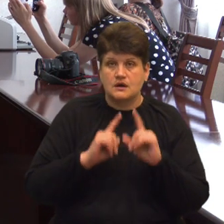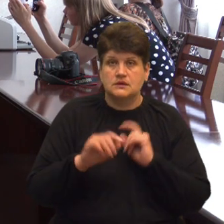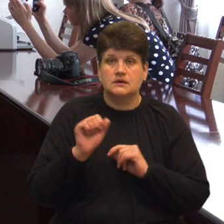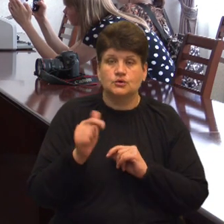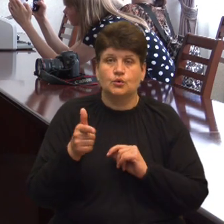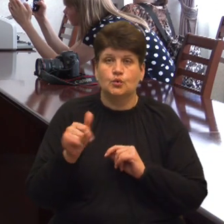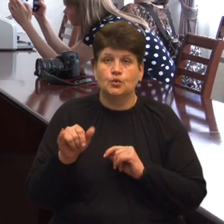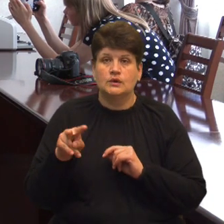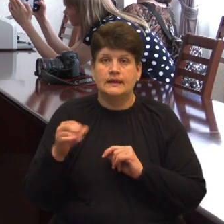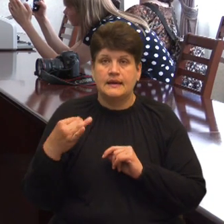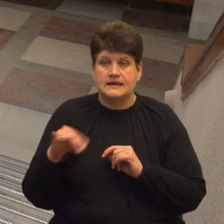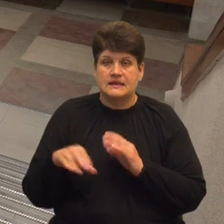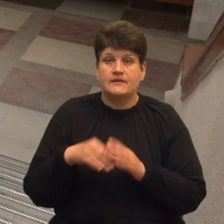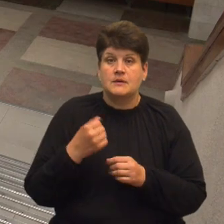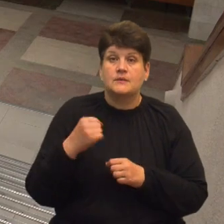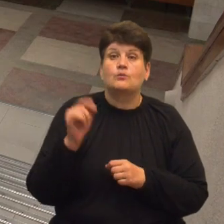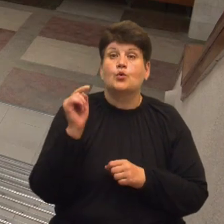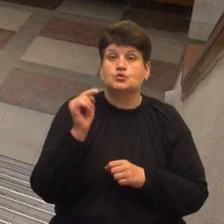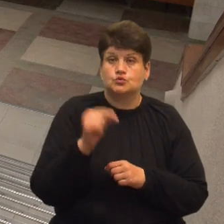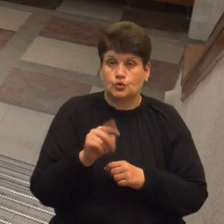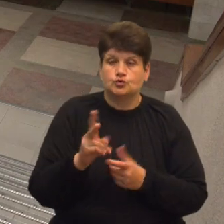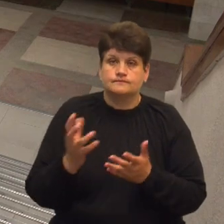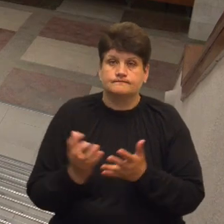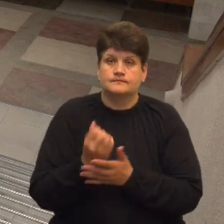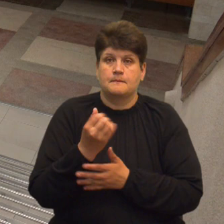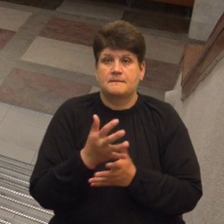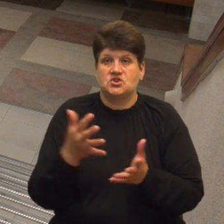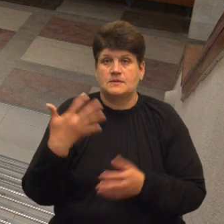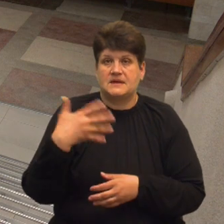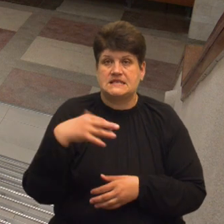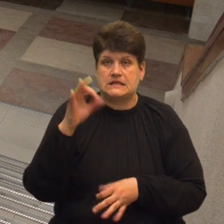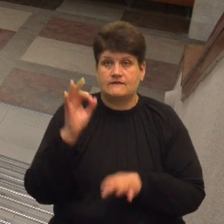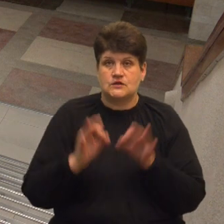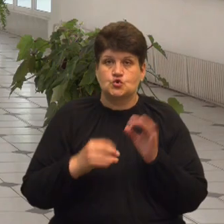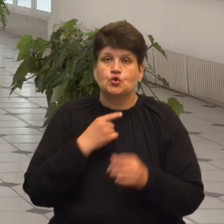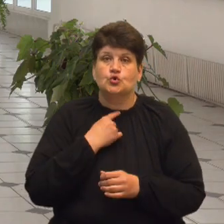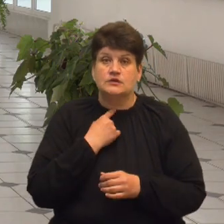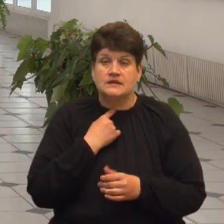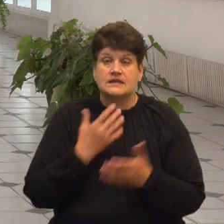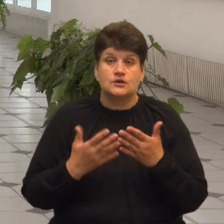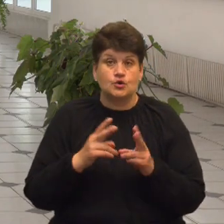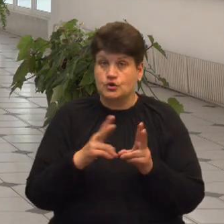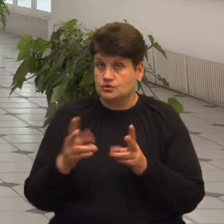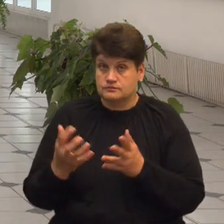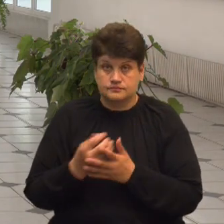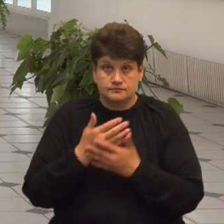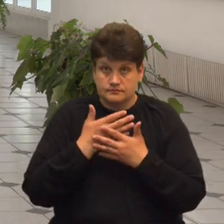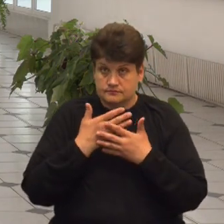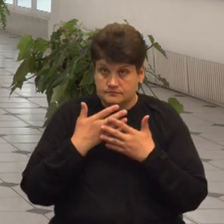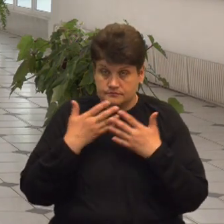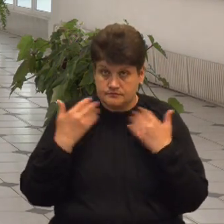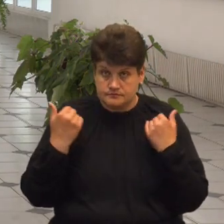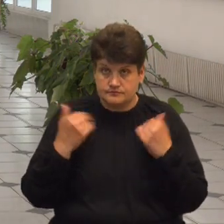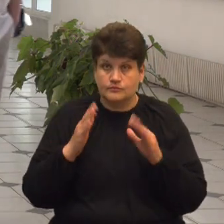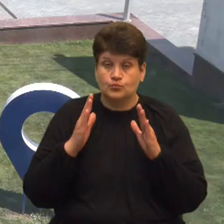Гулея на виборах переможе той претендент, який набере більше 50% голосів. У випадку, якщо ніхто не набере потрібної кількості голосів,